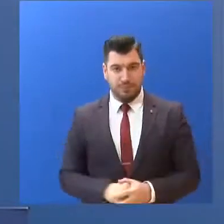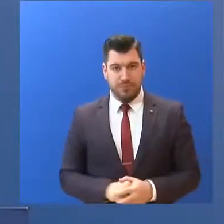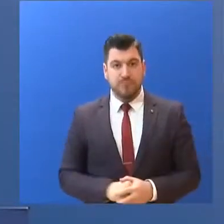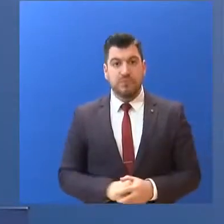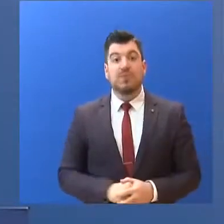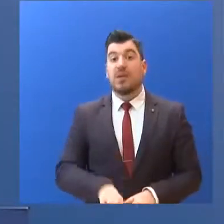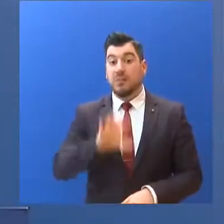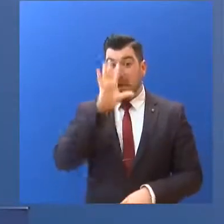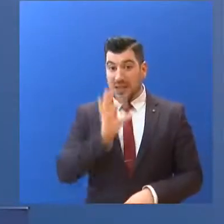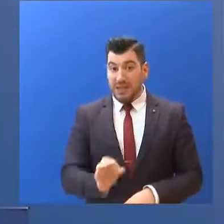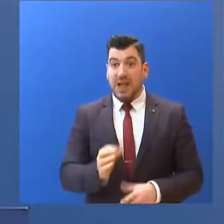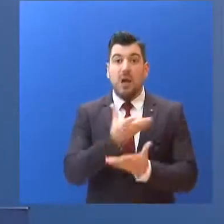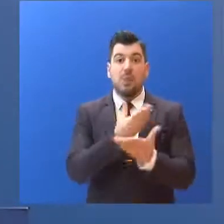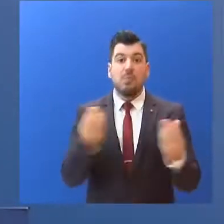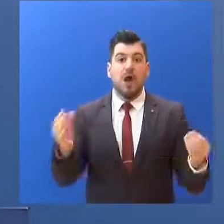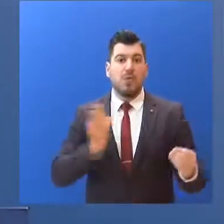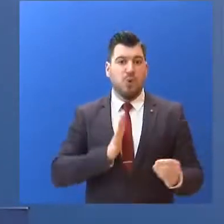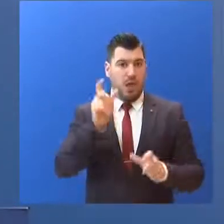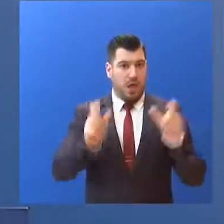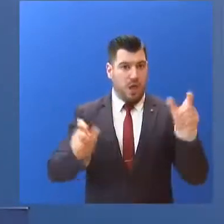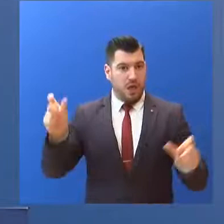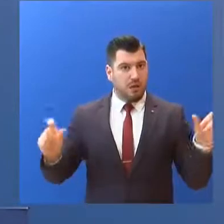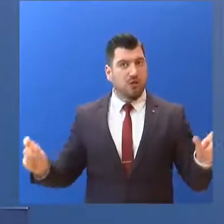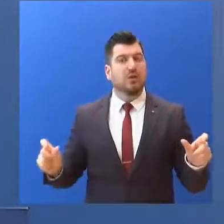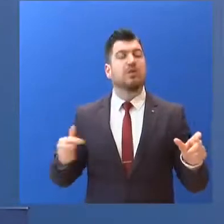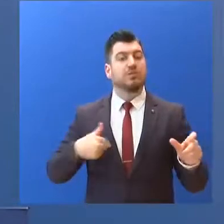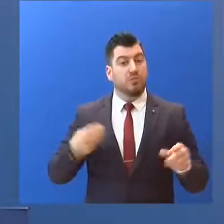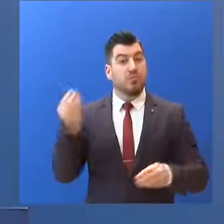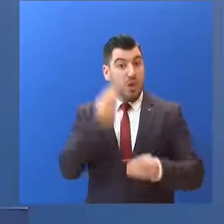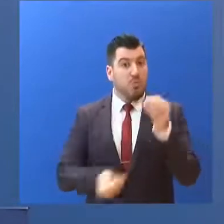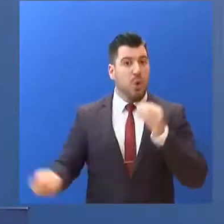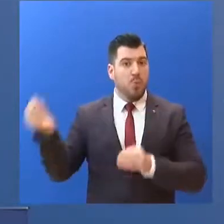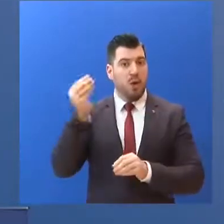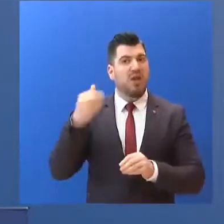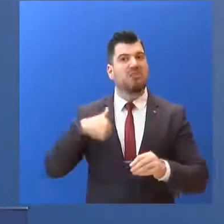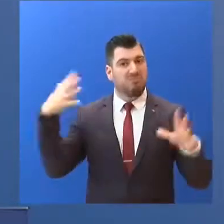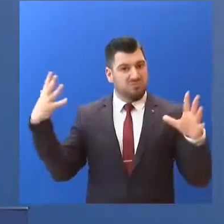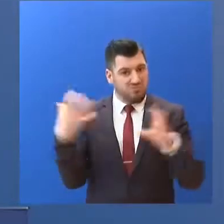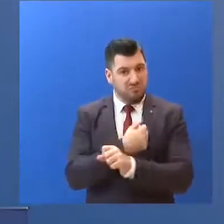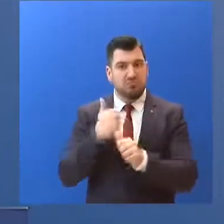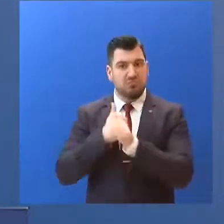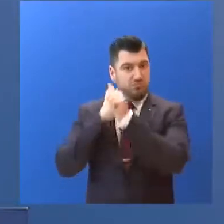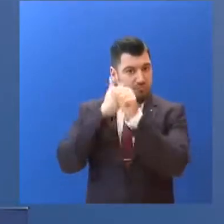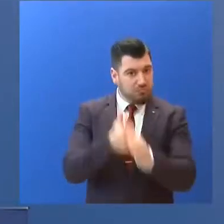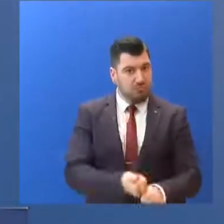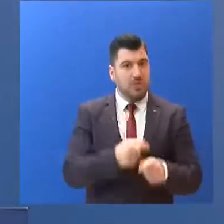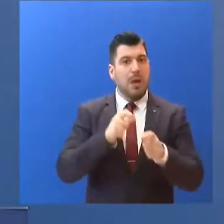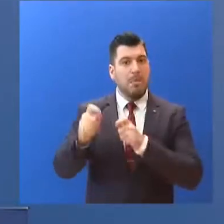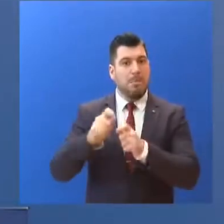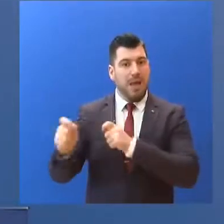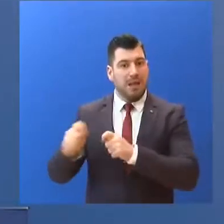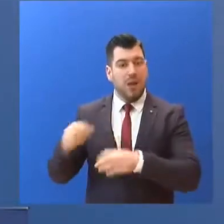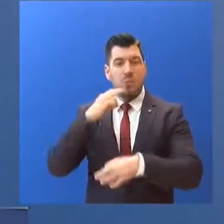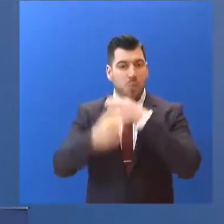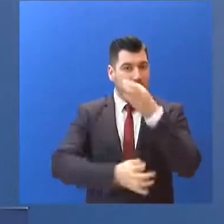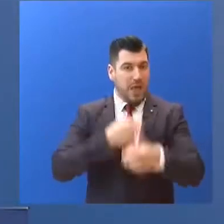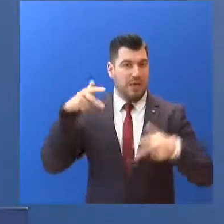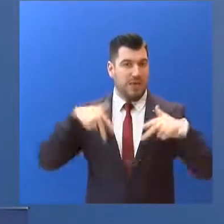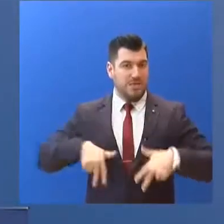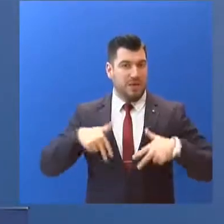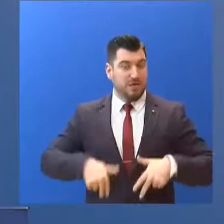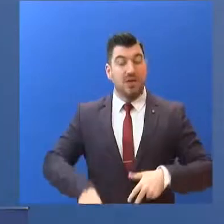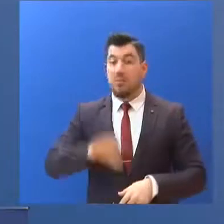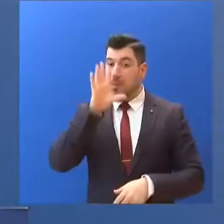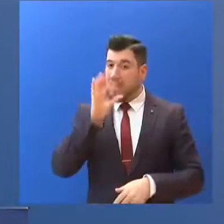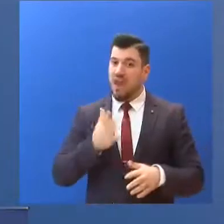πλειοψηφία... οι Έλληνες ανταποκρινόμαστε στα αυστηρά μέτρα... που εισηγούνται η ειδική και αποφασίζει η κυβέρνηση. Τους ευχαριστούμε.